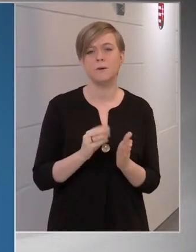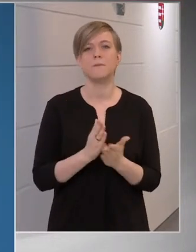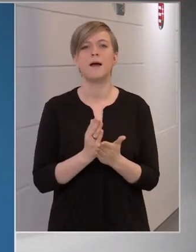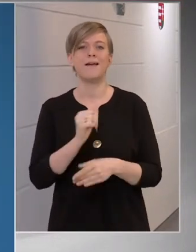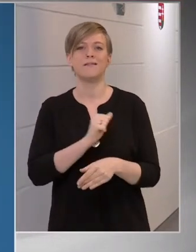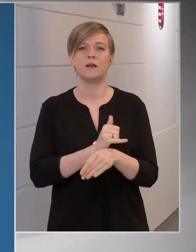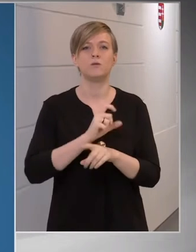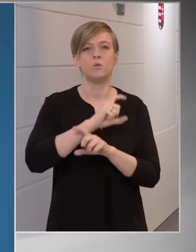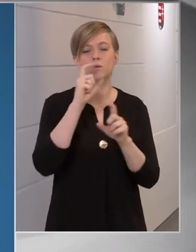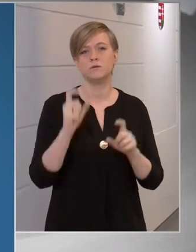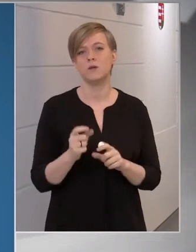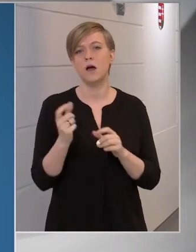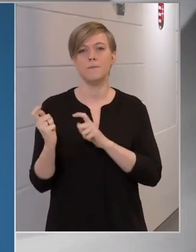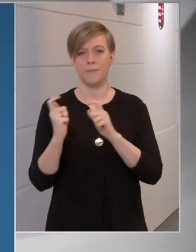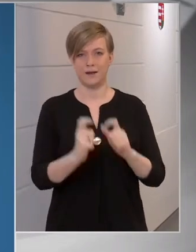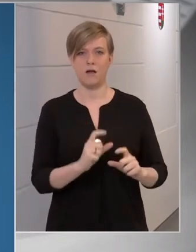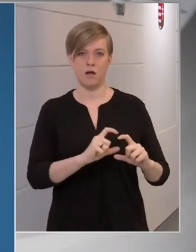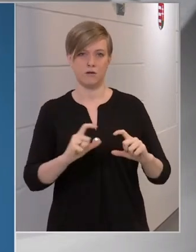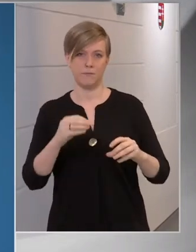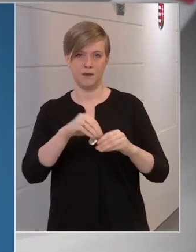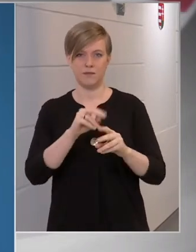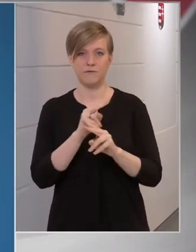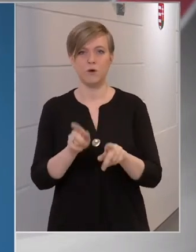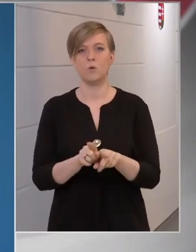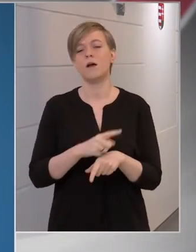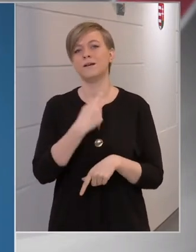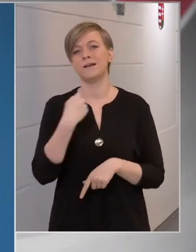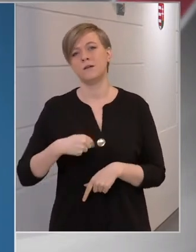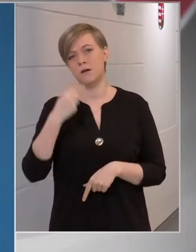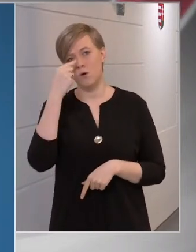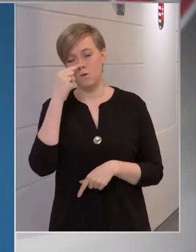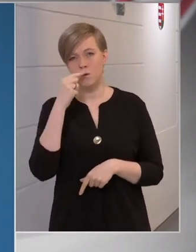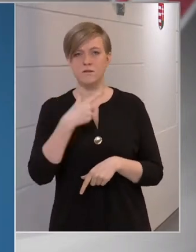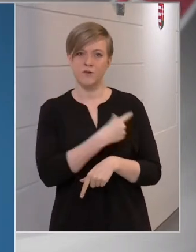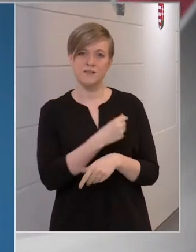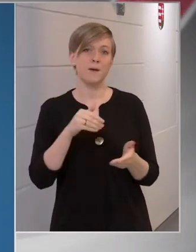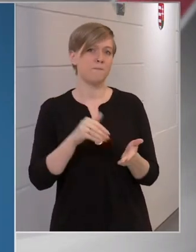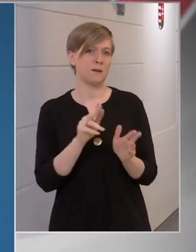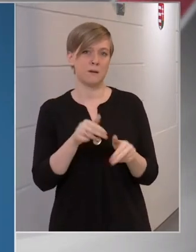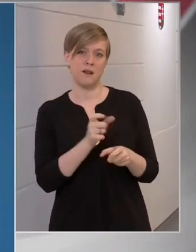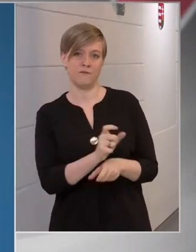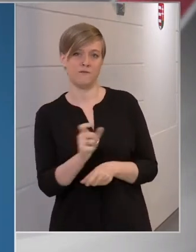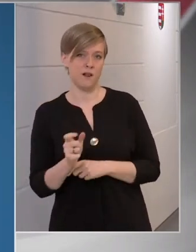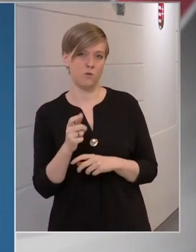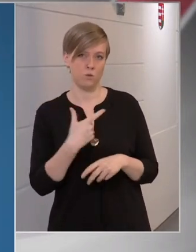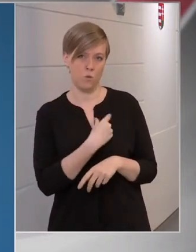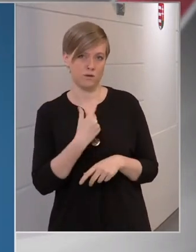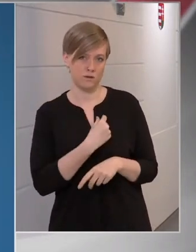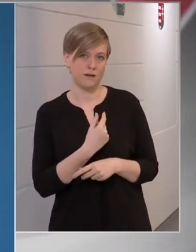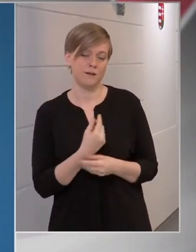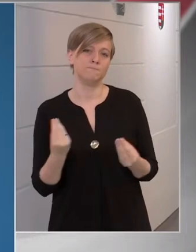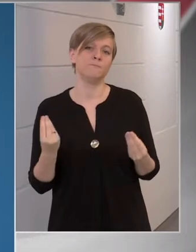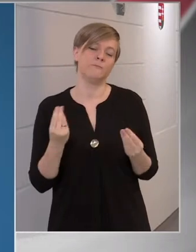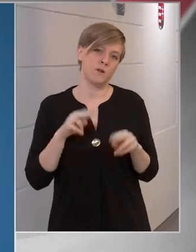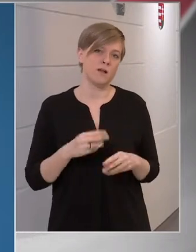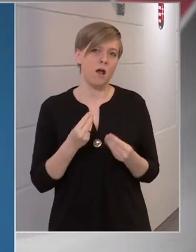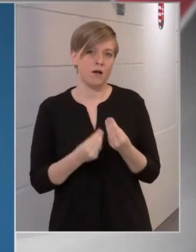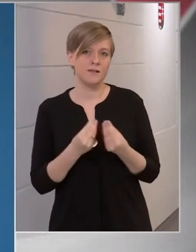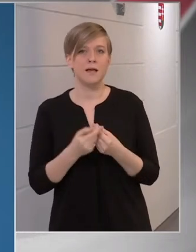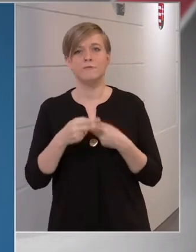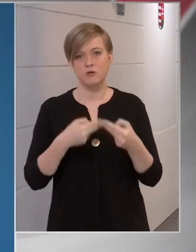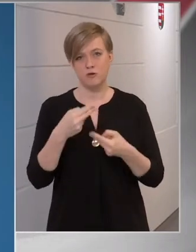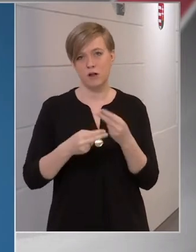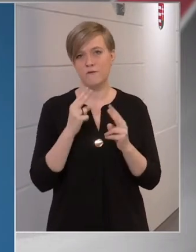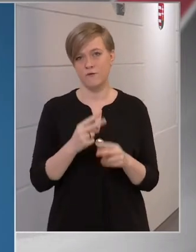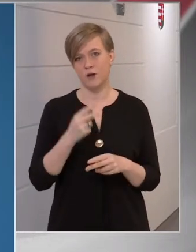már egy hete a megérkezett adagok között szerepelnek azok a kínai és orosz vakcinák, amelyekkel még nem lehet oltani, feltehetően azért, mert vizsgálja